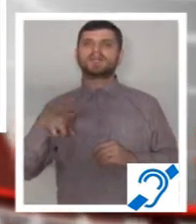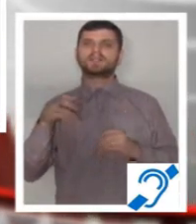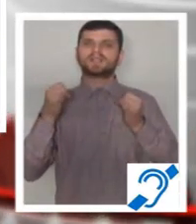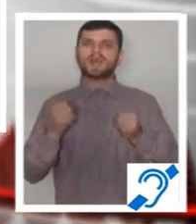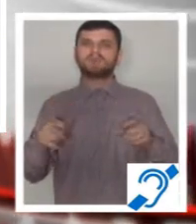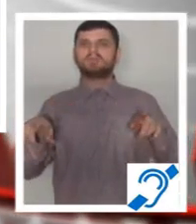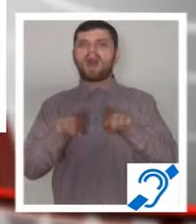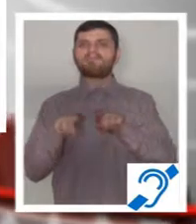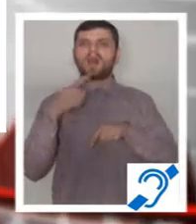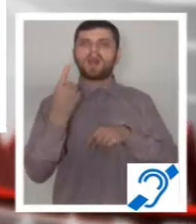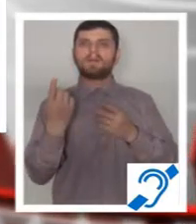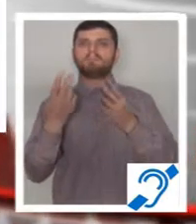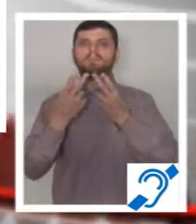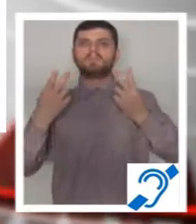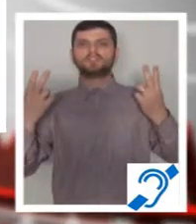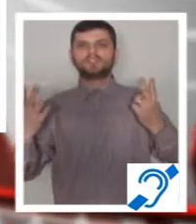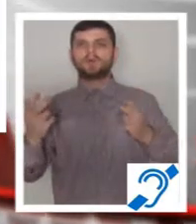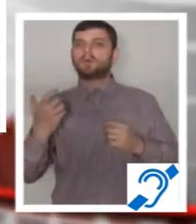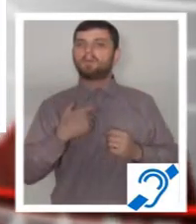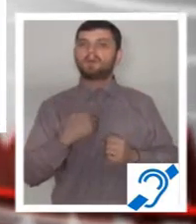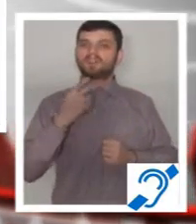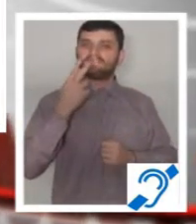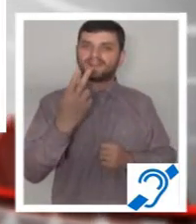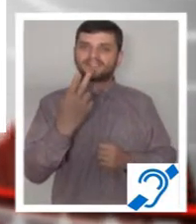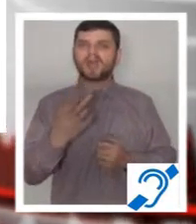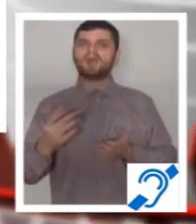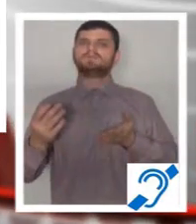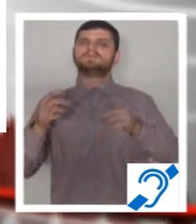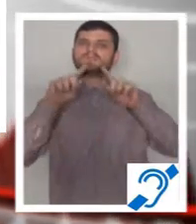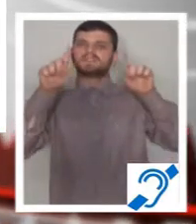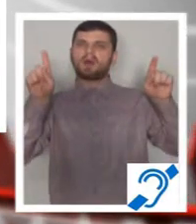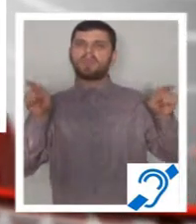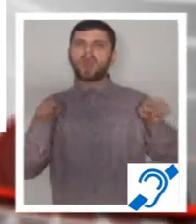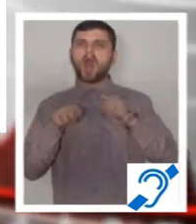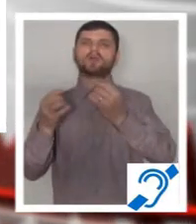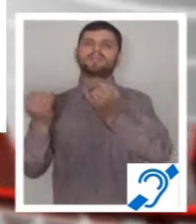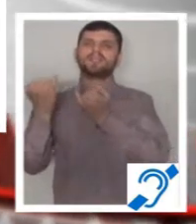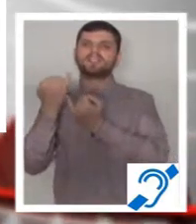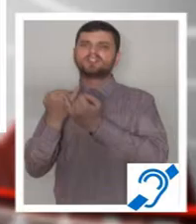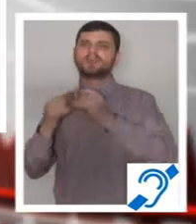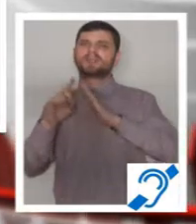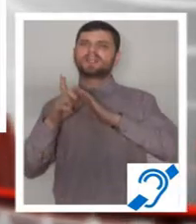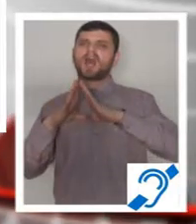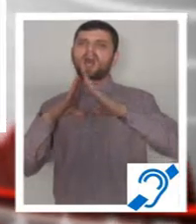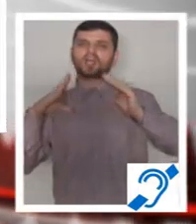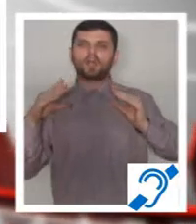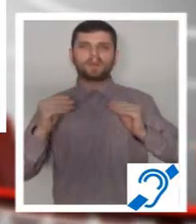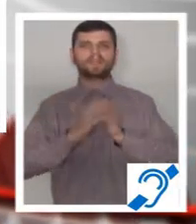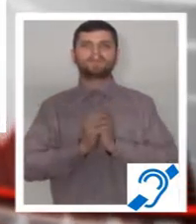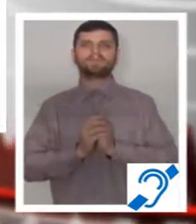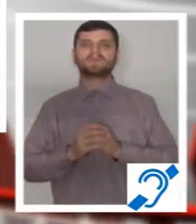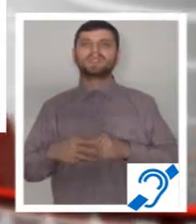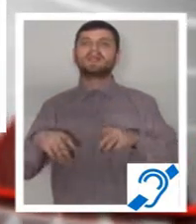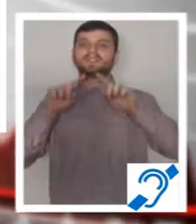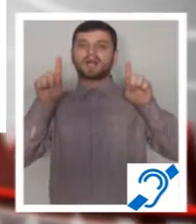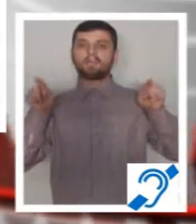pot admira portrete de domnitori, scriitori sau scene din cele mai importante evenimente istorice ale românilor. Tablourile lucrate în